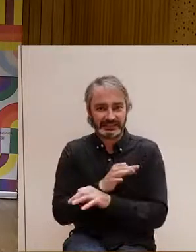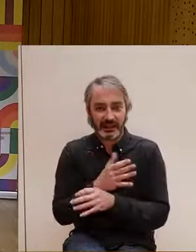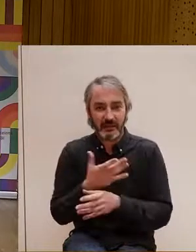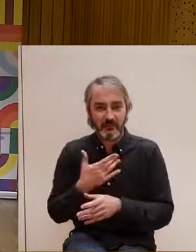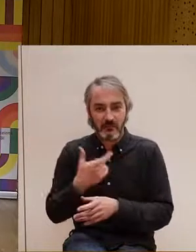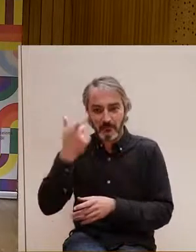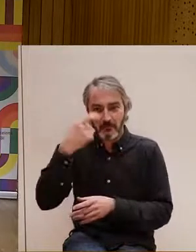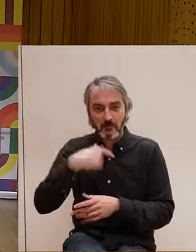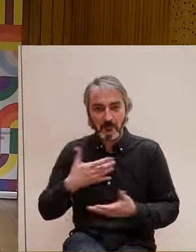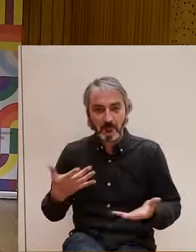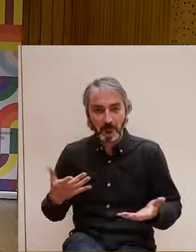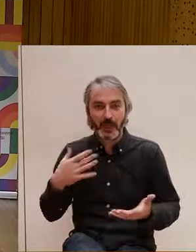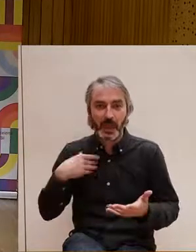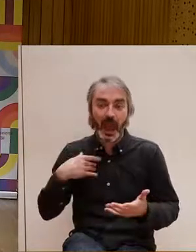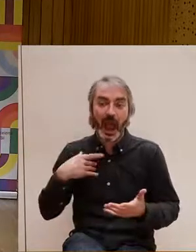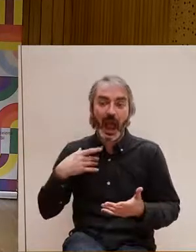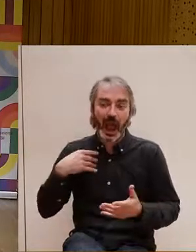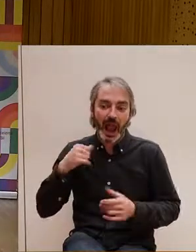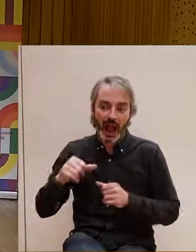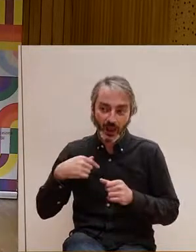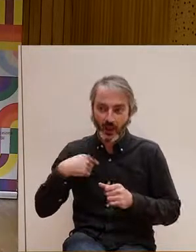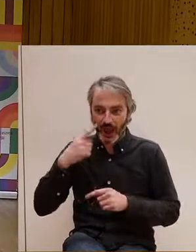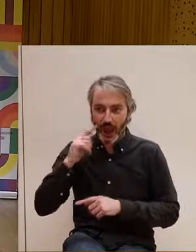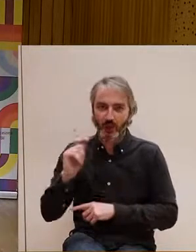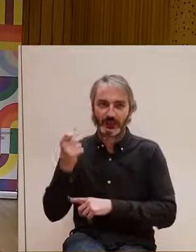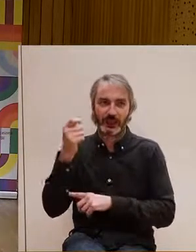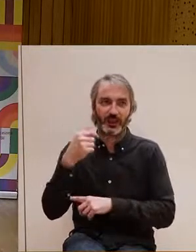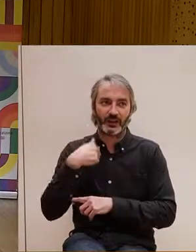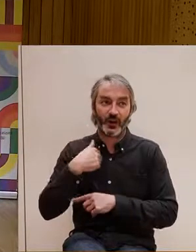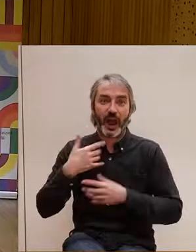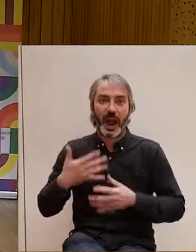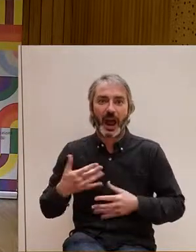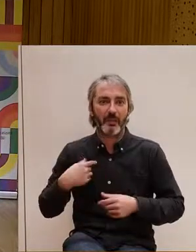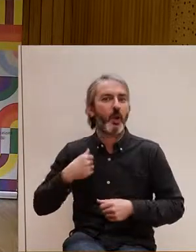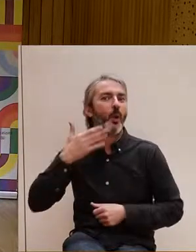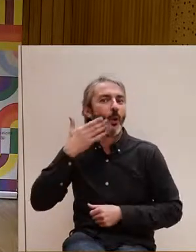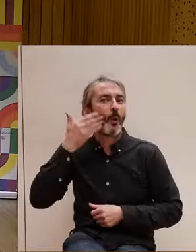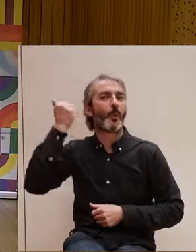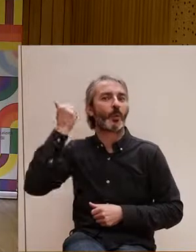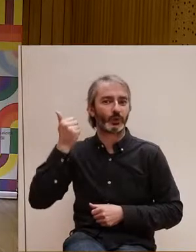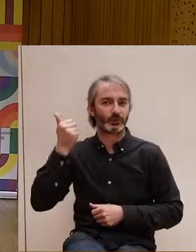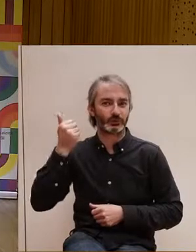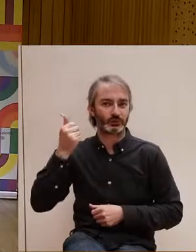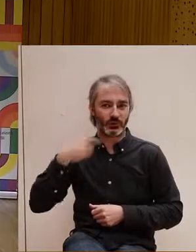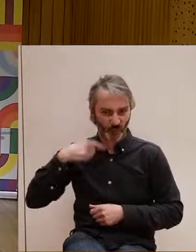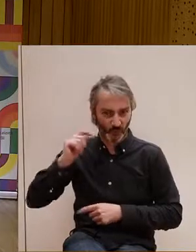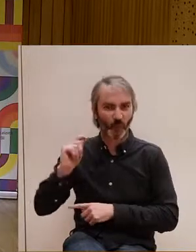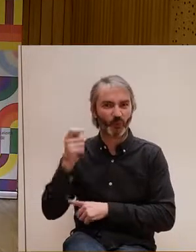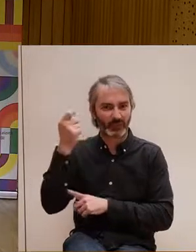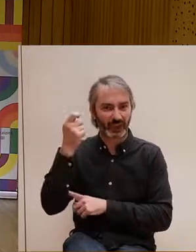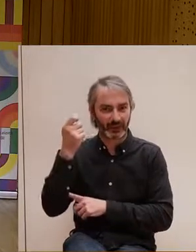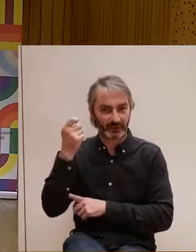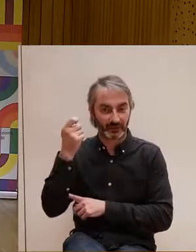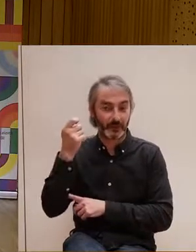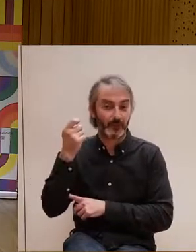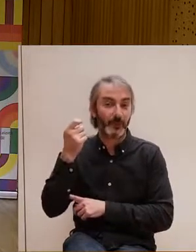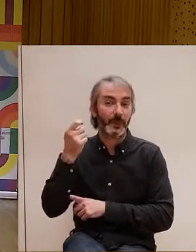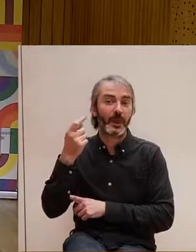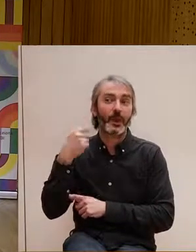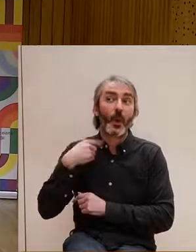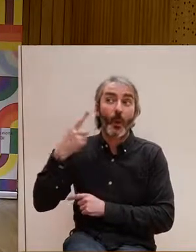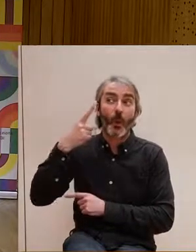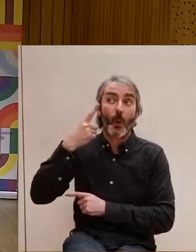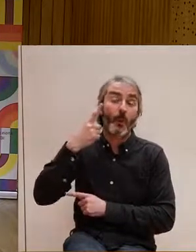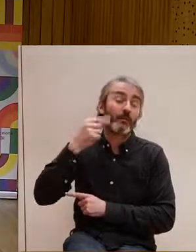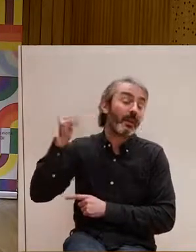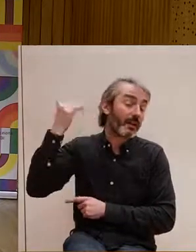dur aconseguir-ho i que estem, almenys jo a títol personal, estic superorgullosa d'haver aconseguit una cosa que un dia per mi va ser